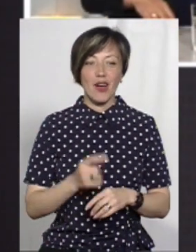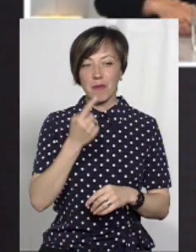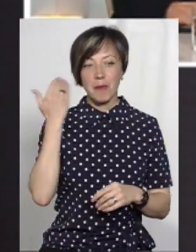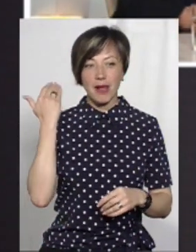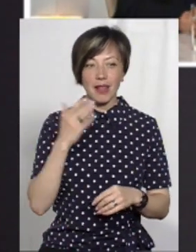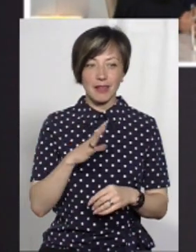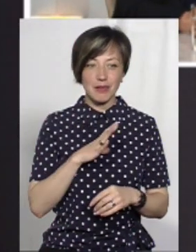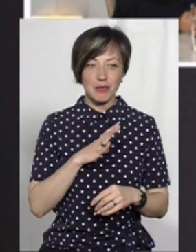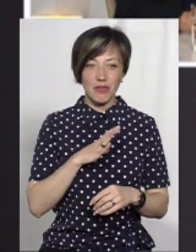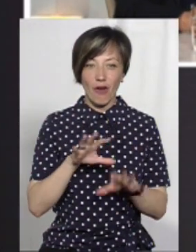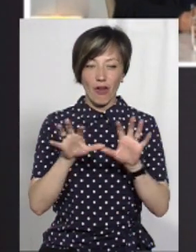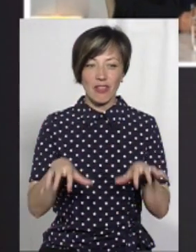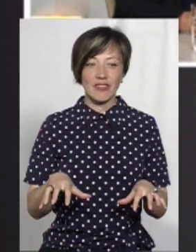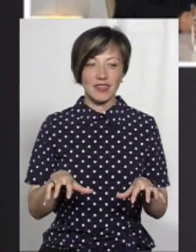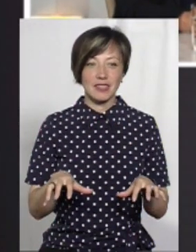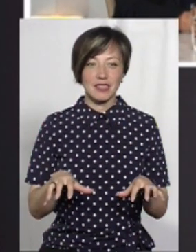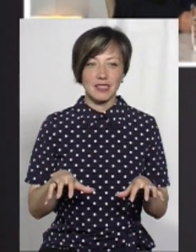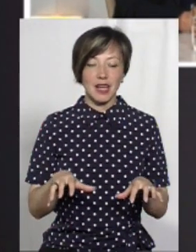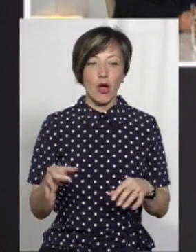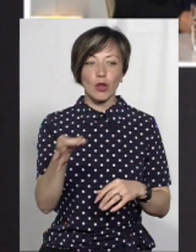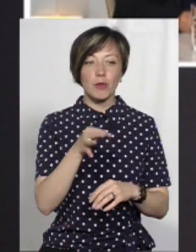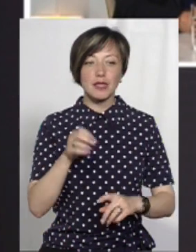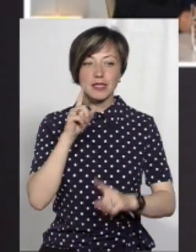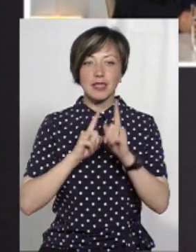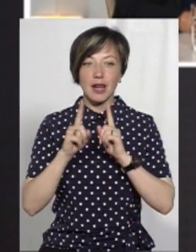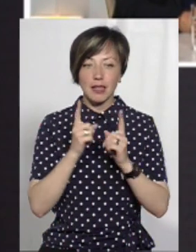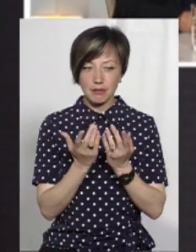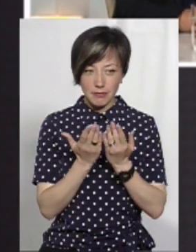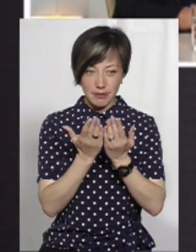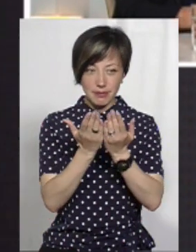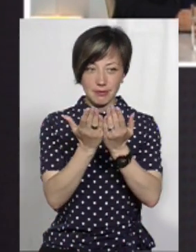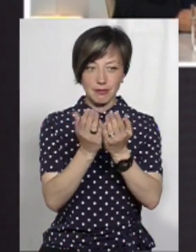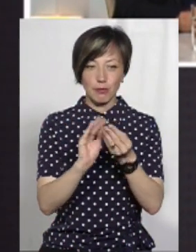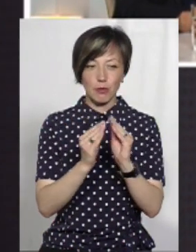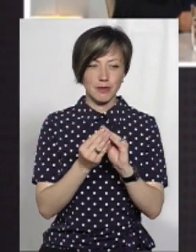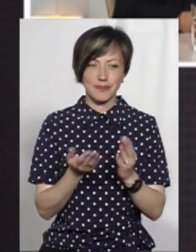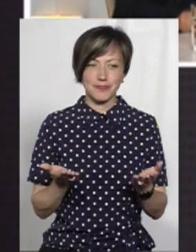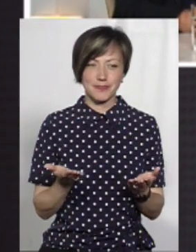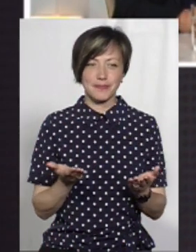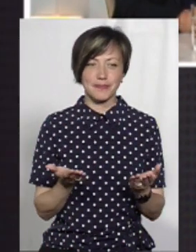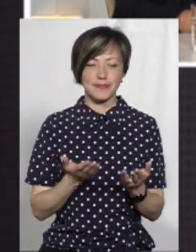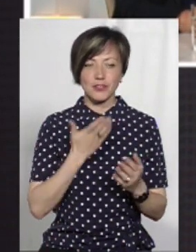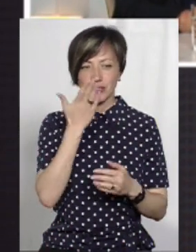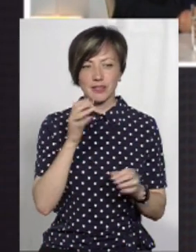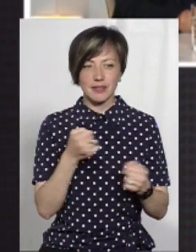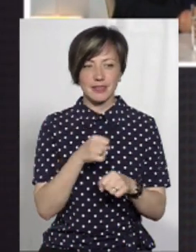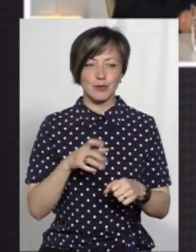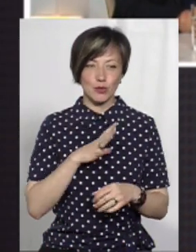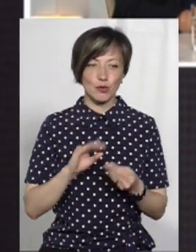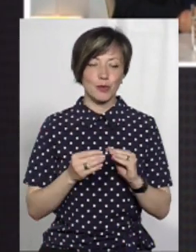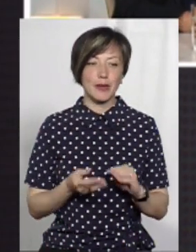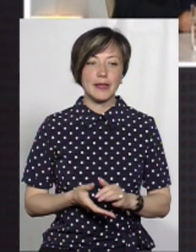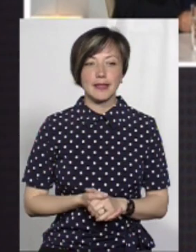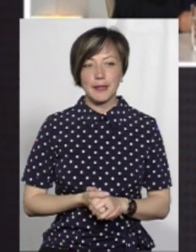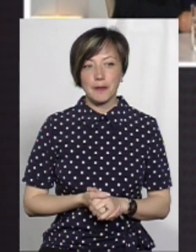попередніх був, який на обласній раді з листка з проблемою читав. тобто, скажімо, були такі